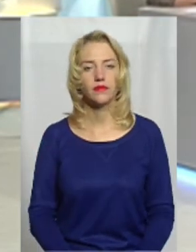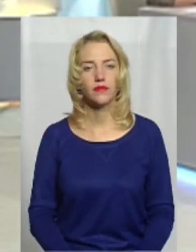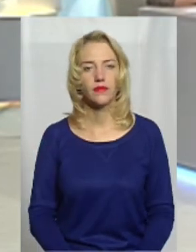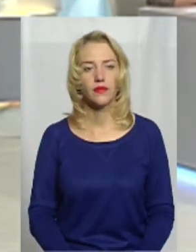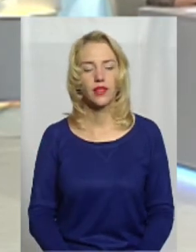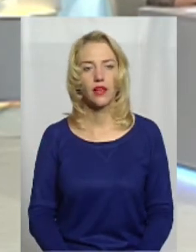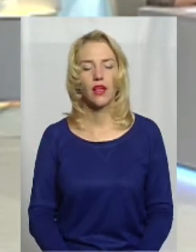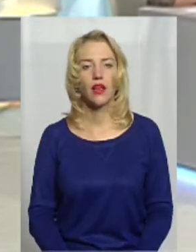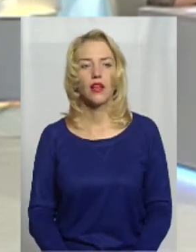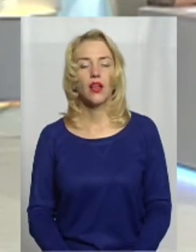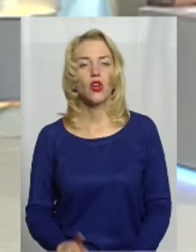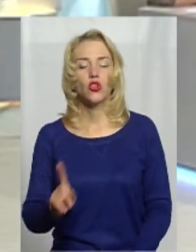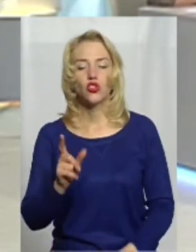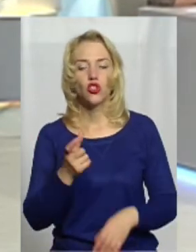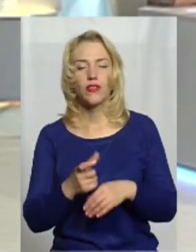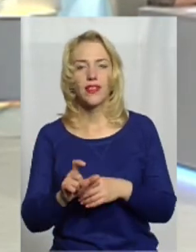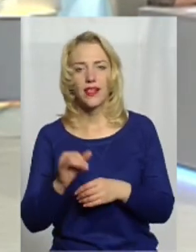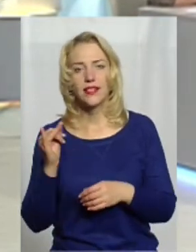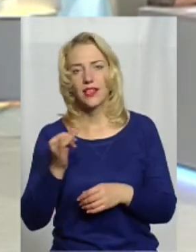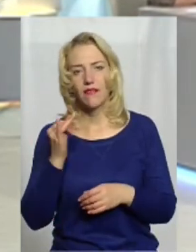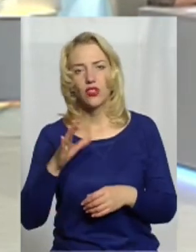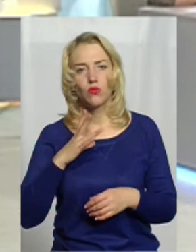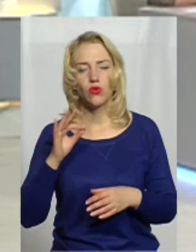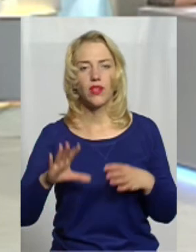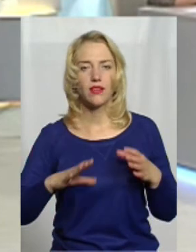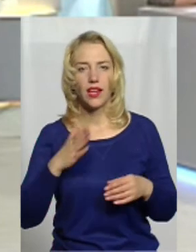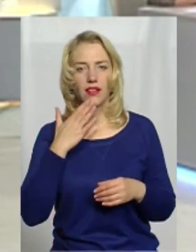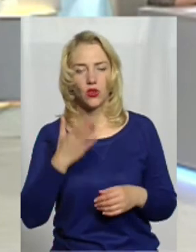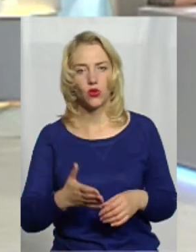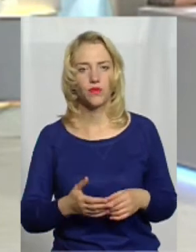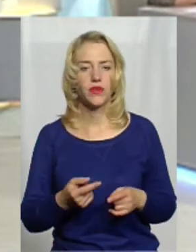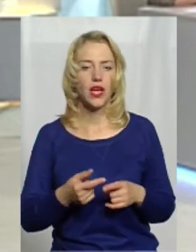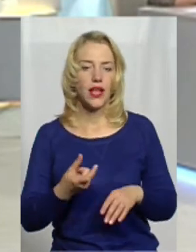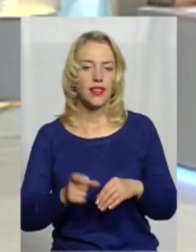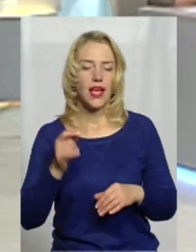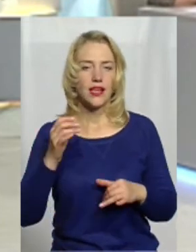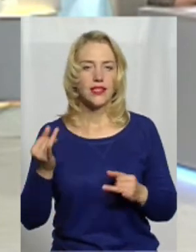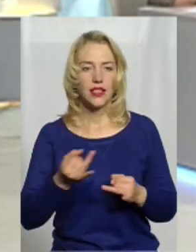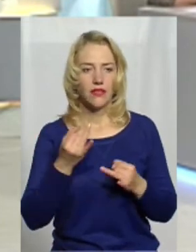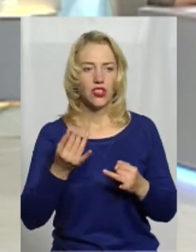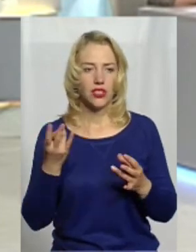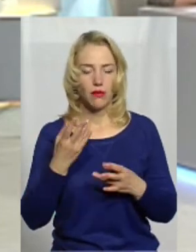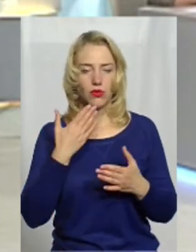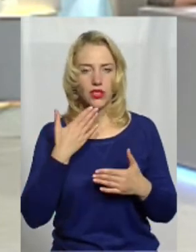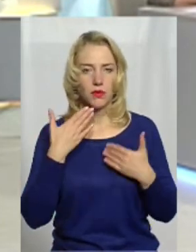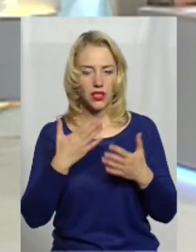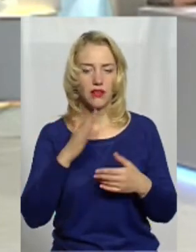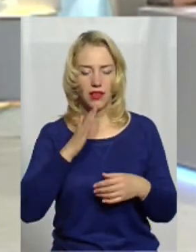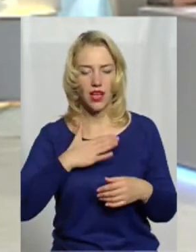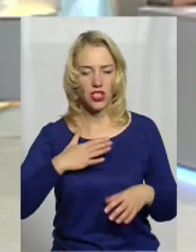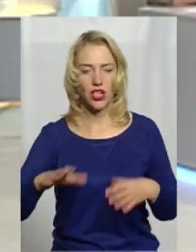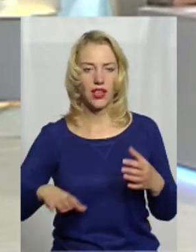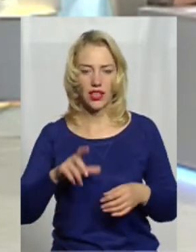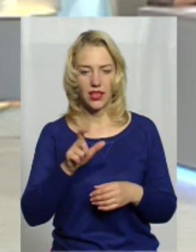Що найцікавіше було на тренінгу? Ну, найцікавіше, я думаю, треба буде сперсити у нас їх кінологів,